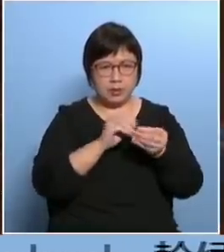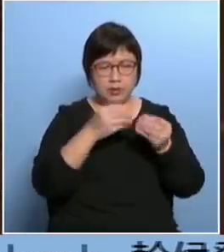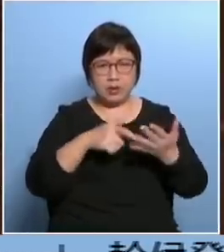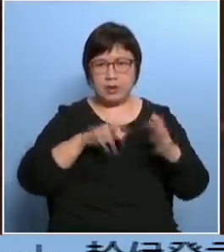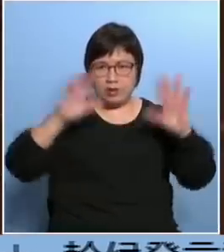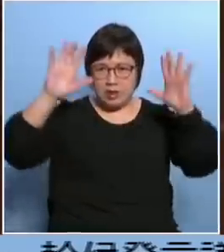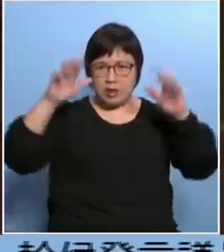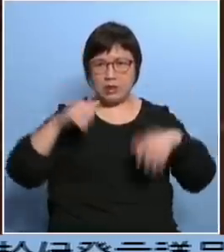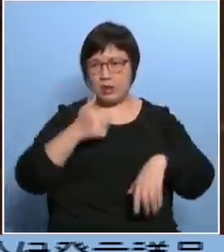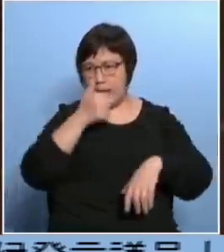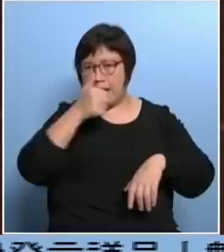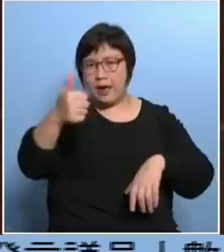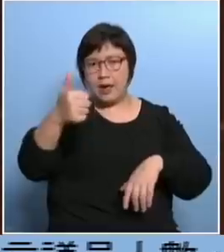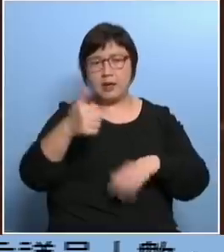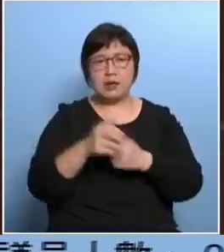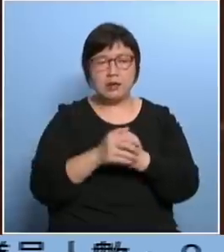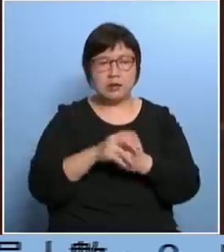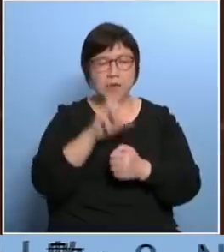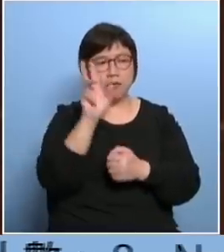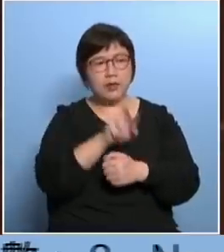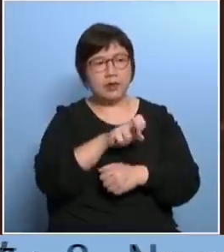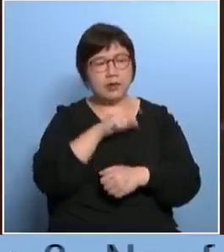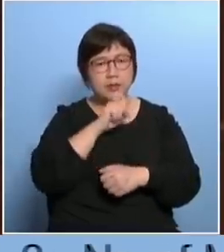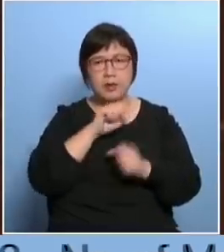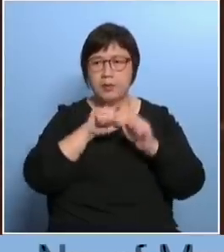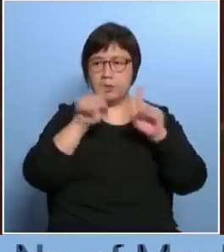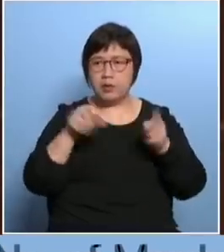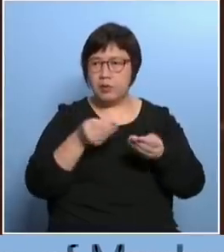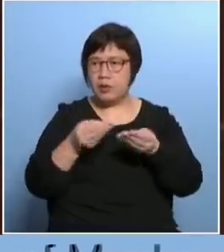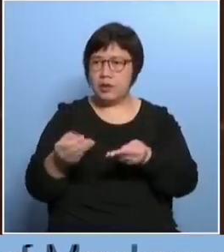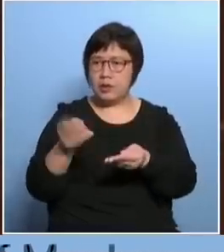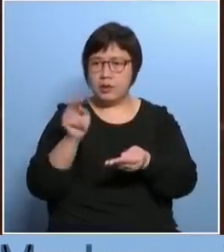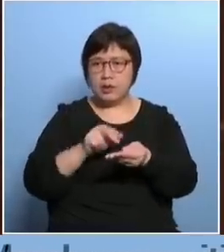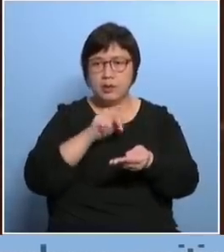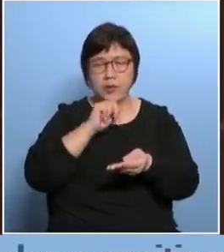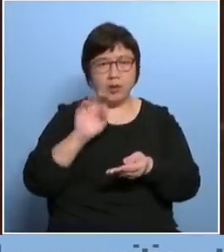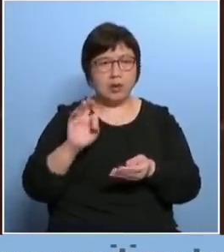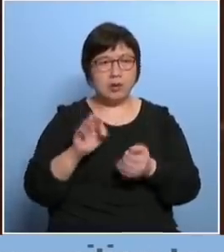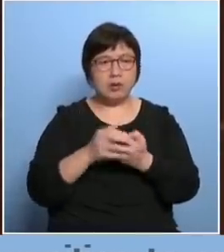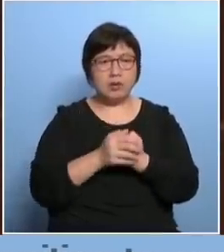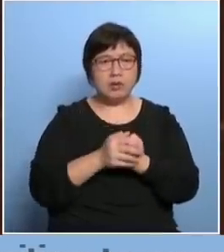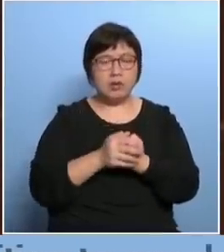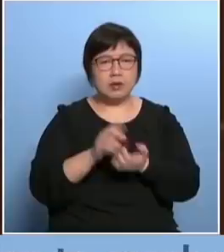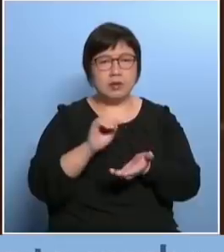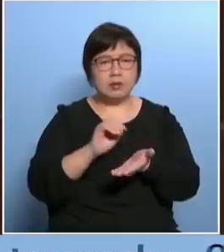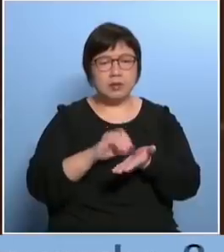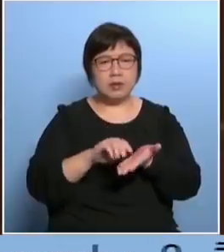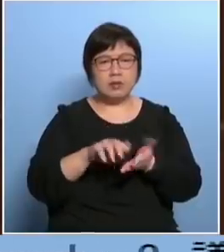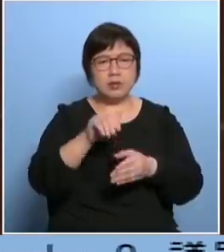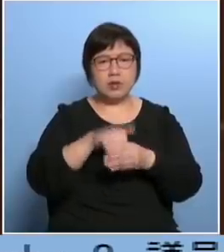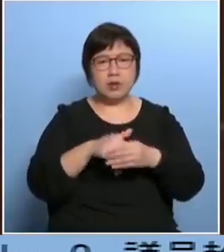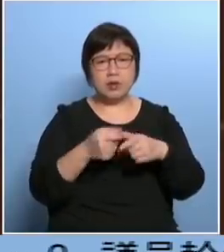有没有给like别人的有没有发现这些东有没有说过报告给你那你们怎么可以确保选举公平